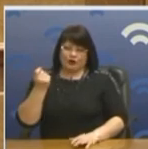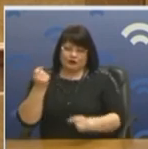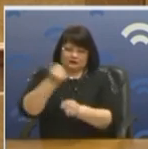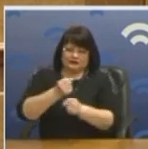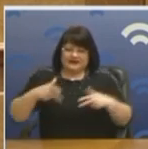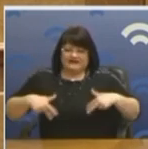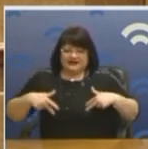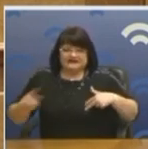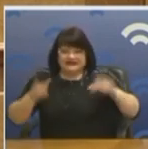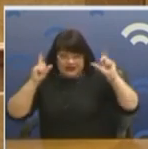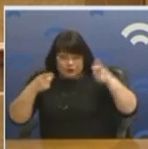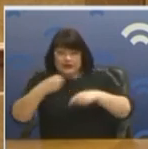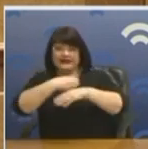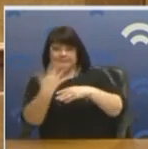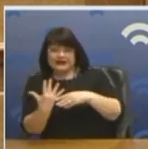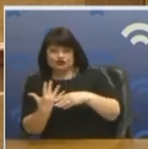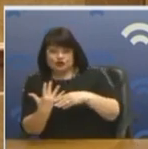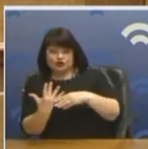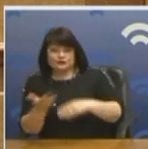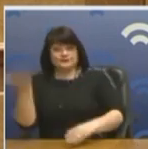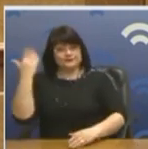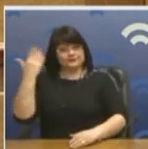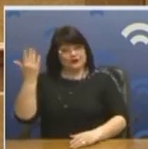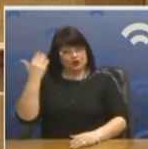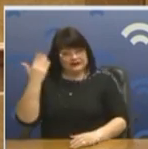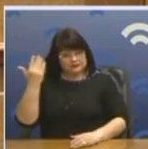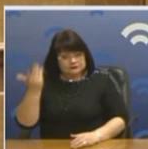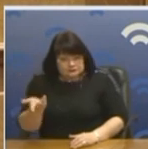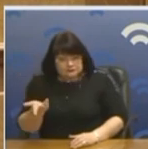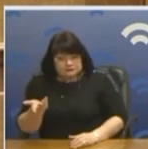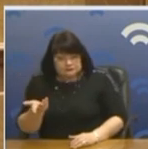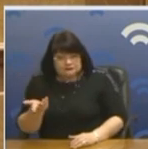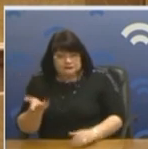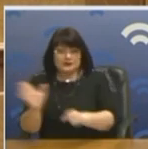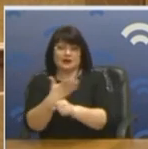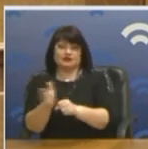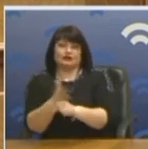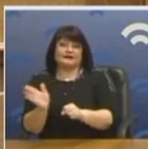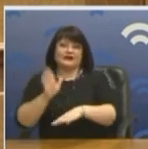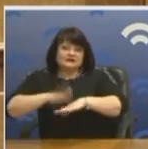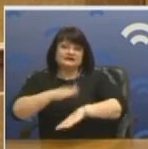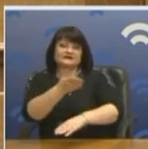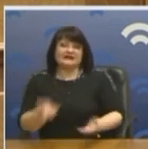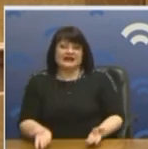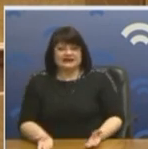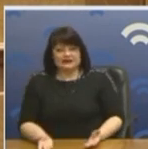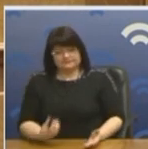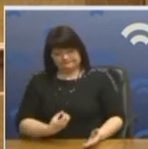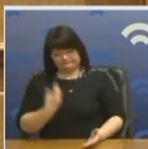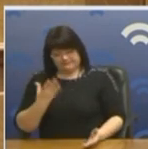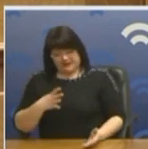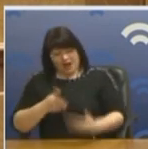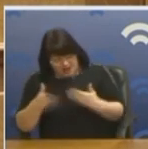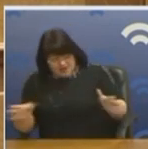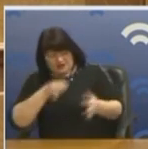Νέα Δημοκρατία και ΠΑΣΟΚ. Το ΠΑΣΟΚ ξεκίνησε το Εθνικό Σύστημα Υγείας. Το καταστέψατε. Είχατε τη διάθεση, και το λέω ευθέως